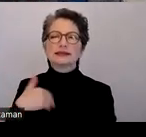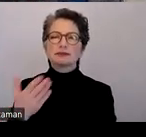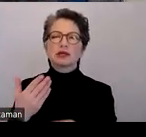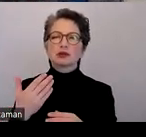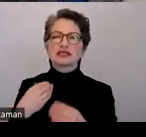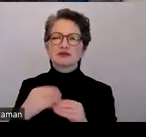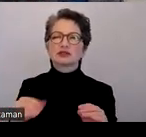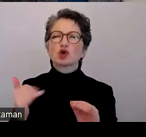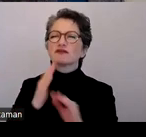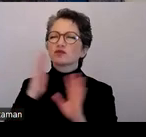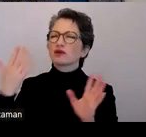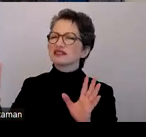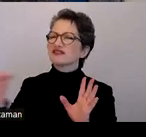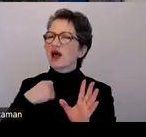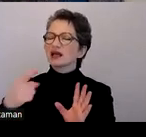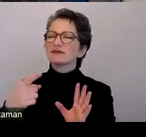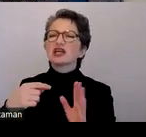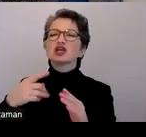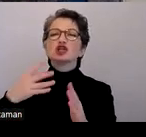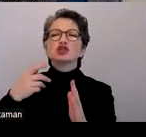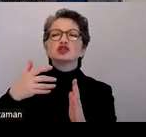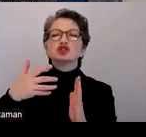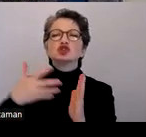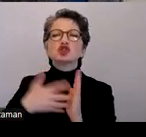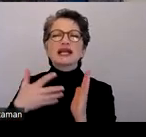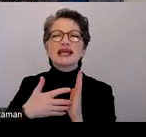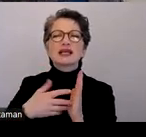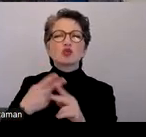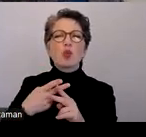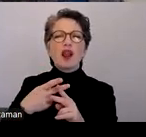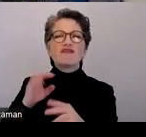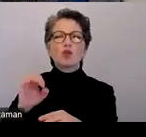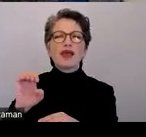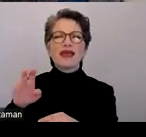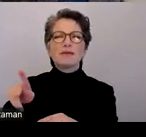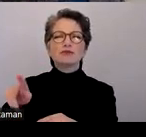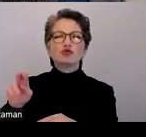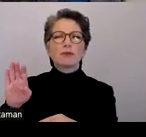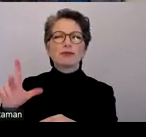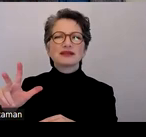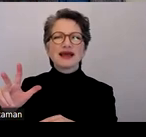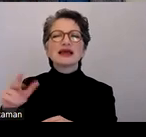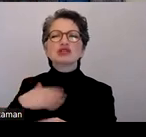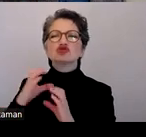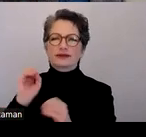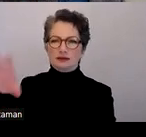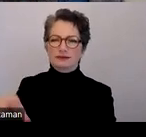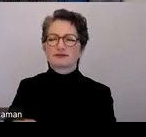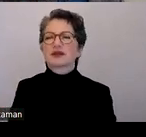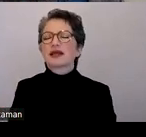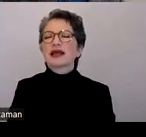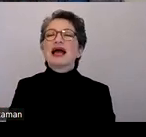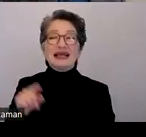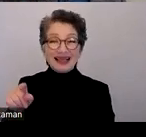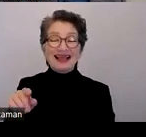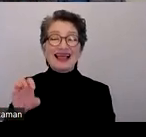Heute Morgen war ja die Frage nach diesem Checking-Tool für EPUB 3. ich euch auch noch in den Chat reinstellen. Man kann eben EPUB